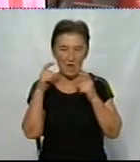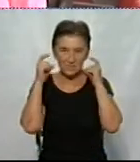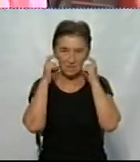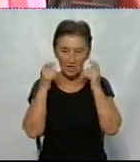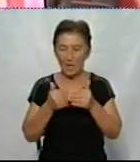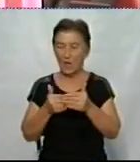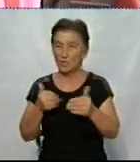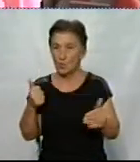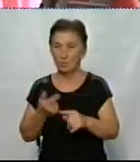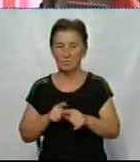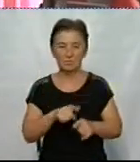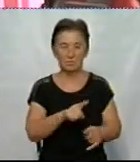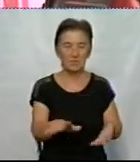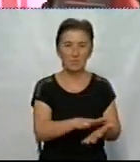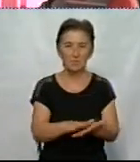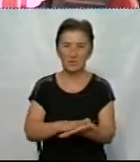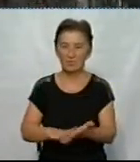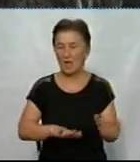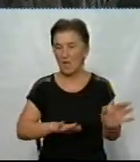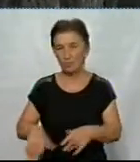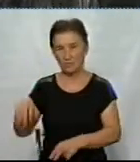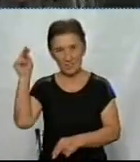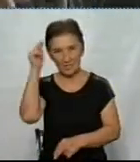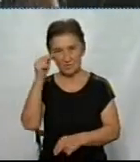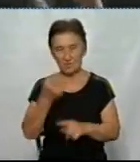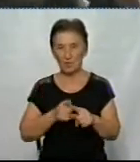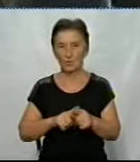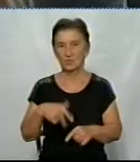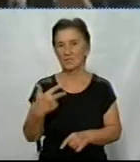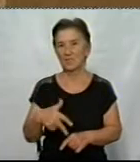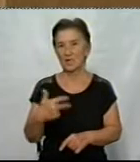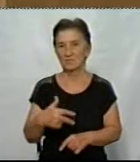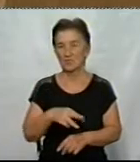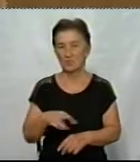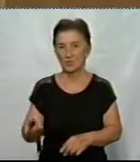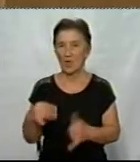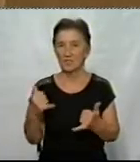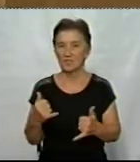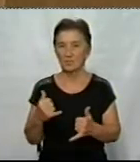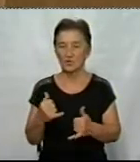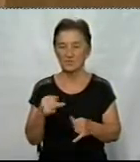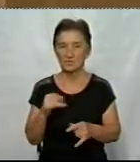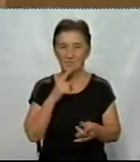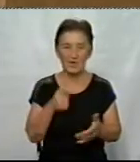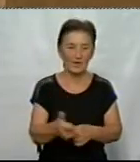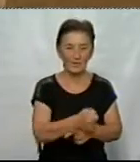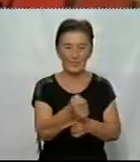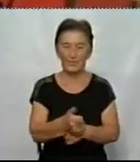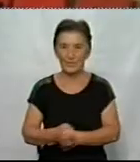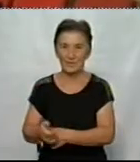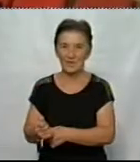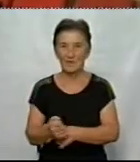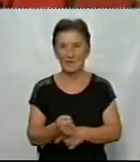карантину у кабінетах прибирали після кожного заняття, яке триває від півгодини до трьох годин. Тепер роблять це з дезінфікуючим засобом.